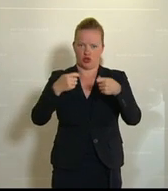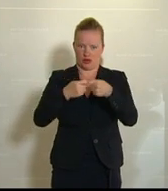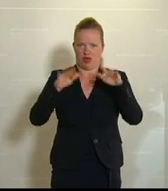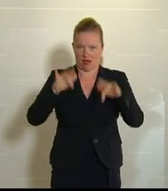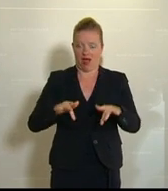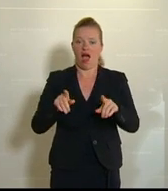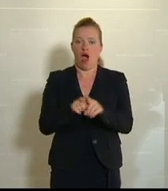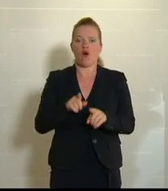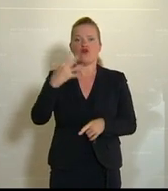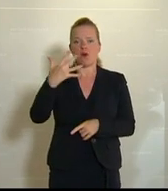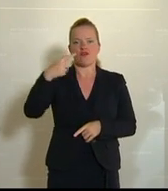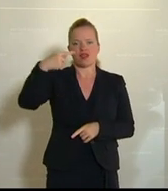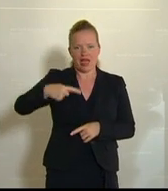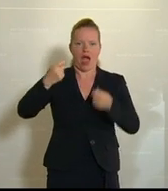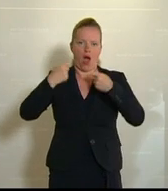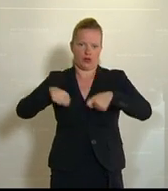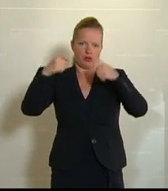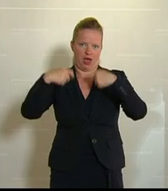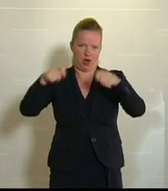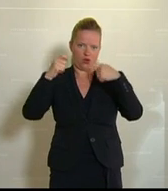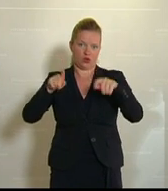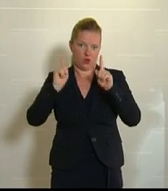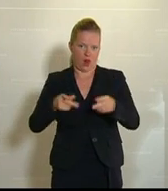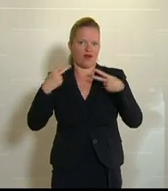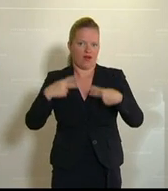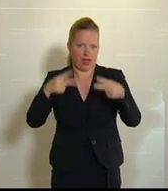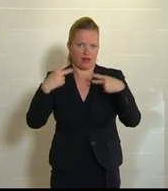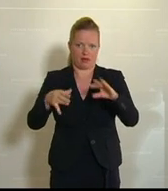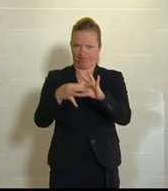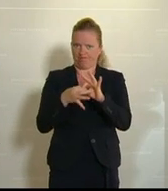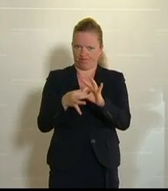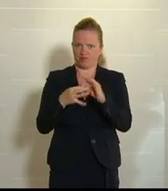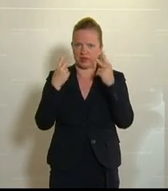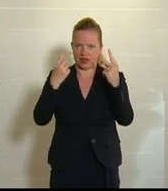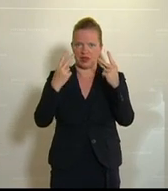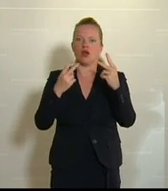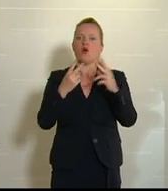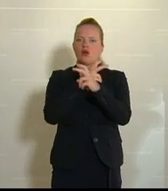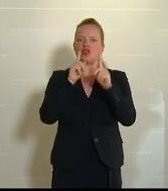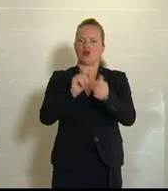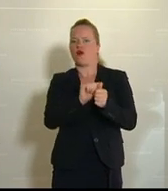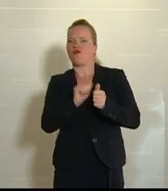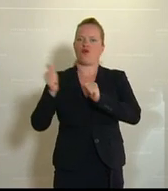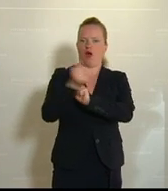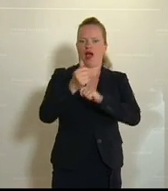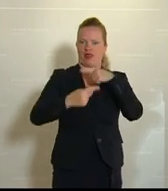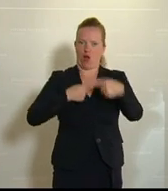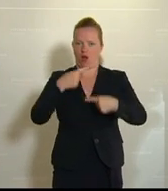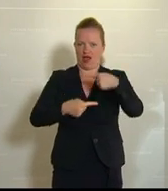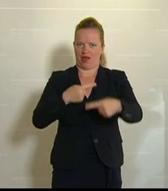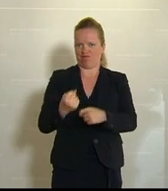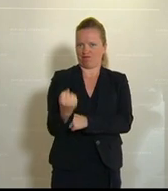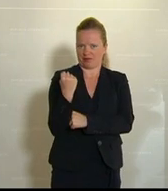Vorantreiben auch des 5G-Ausbaus ist in diesem Zusammenhang essentiell, um die Vorreiterrolle Österreichs auch zu stärken.